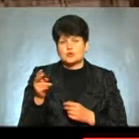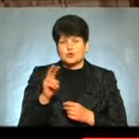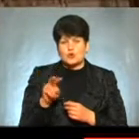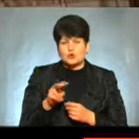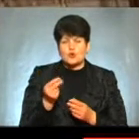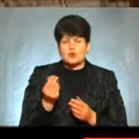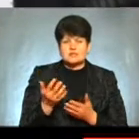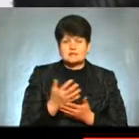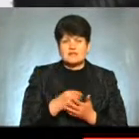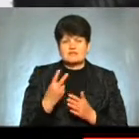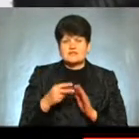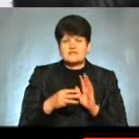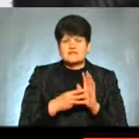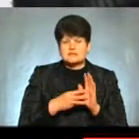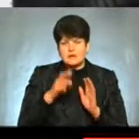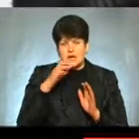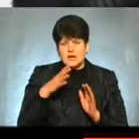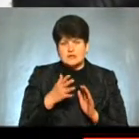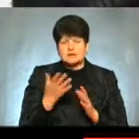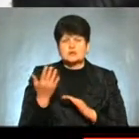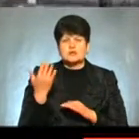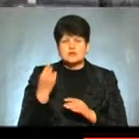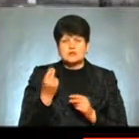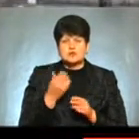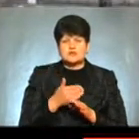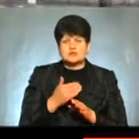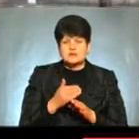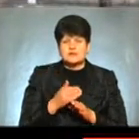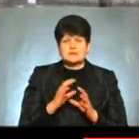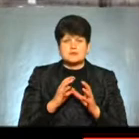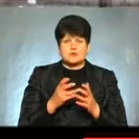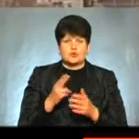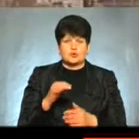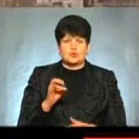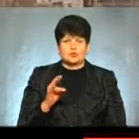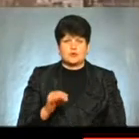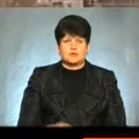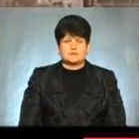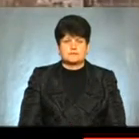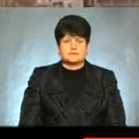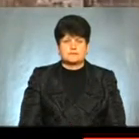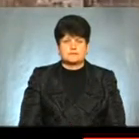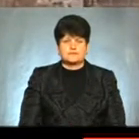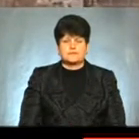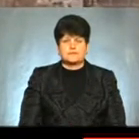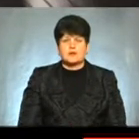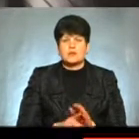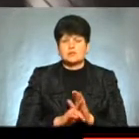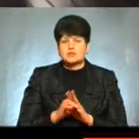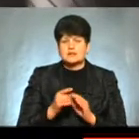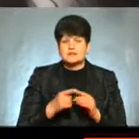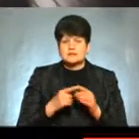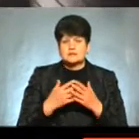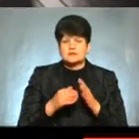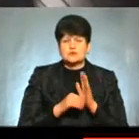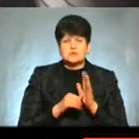збирали 28 країн Якщо раніше кошти на отримання об'єкта виділяли міжнародні донори, з 2018-го платити за споруду почала Україна Це близько